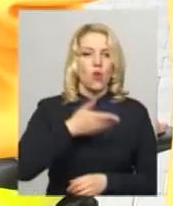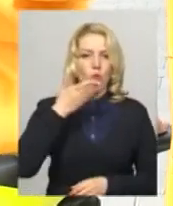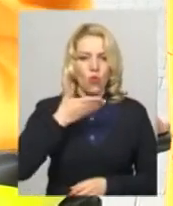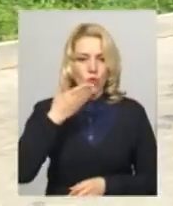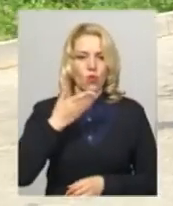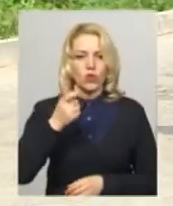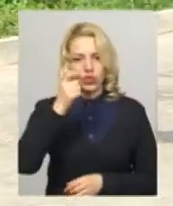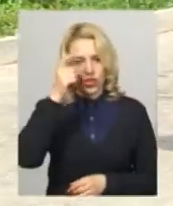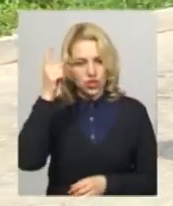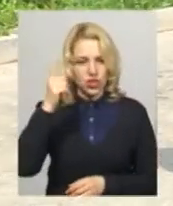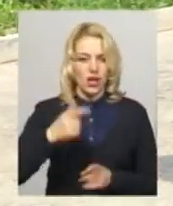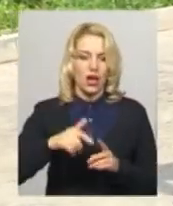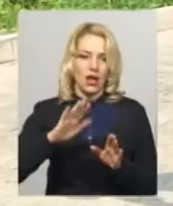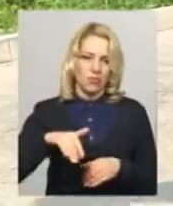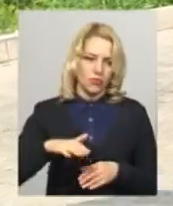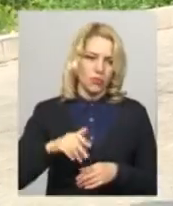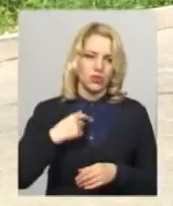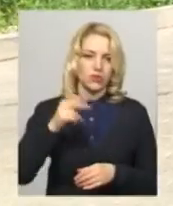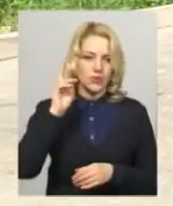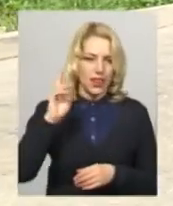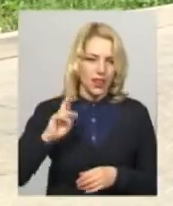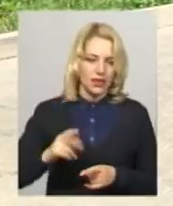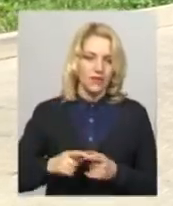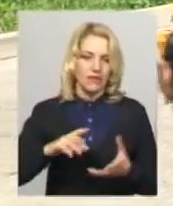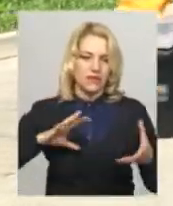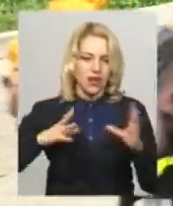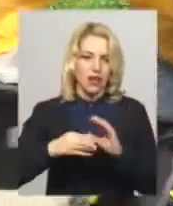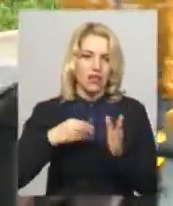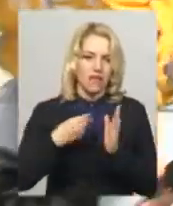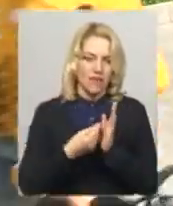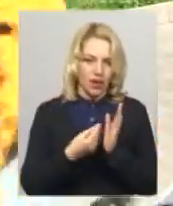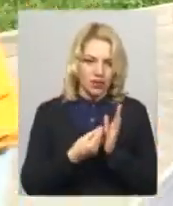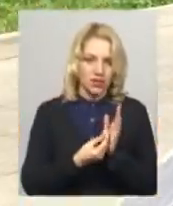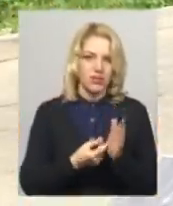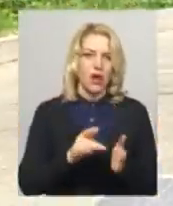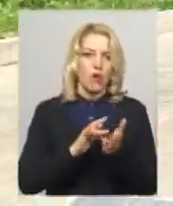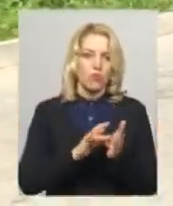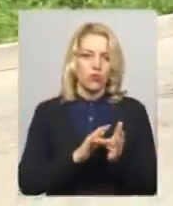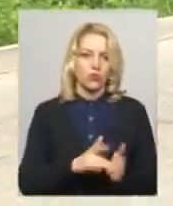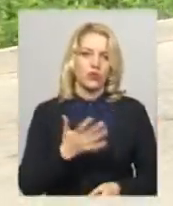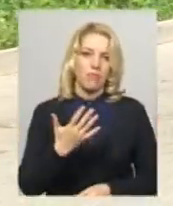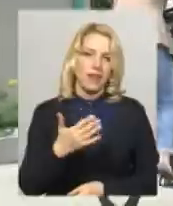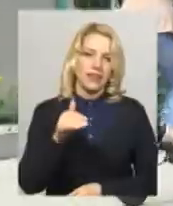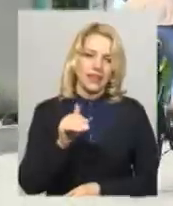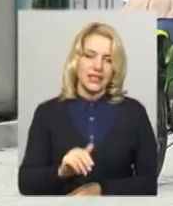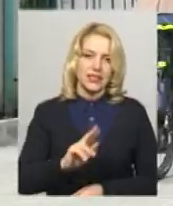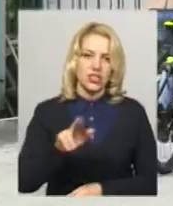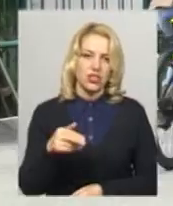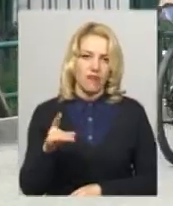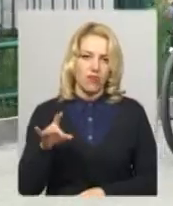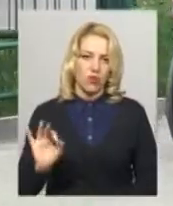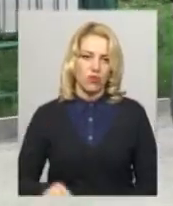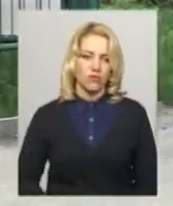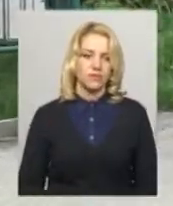запланований з Литви до скандинавських країн. Загальна вартість подорожі за попередніми підрахунками становитиме 5 тисяч євро. Леся